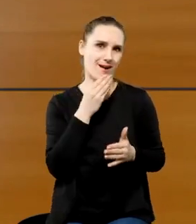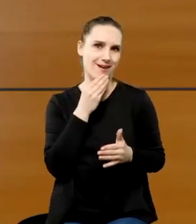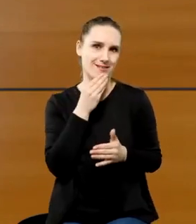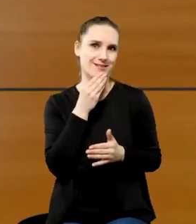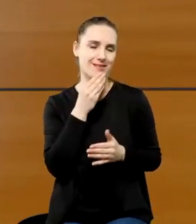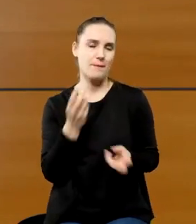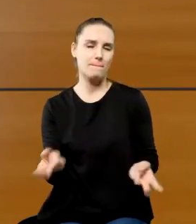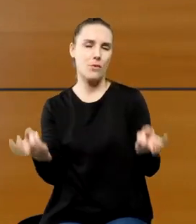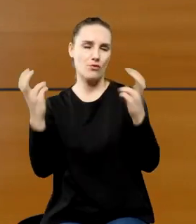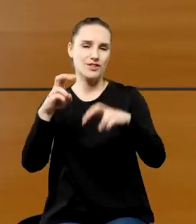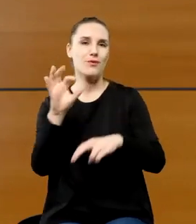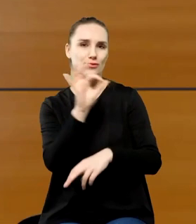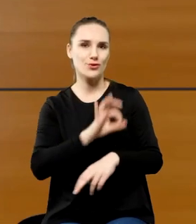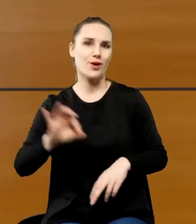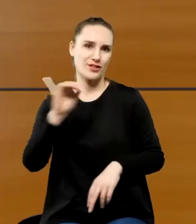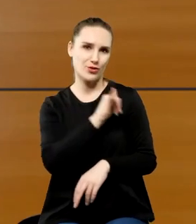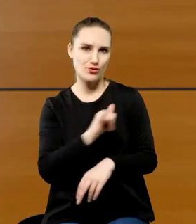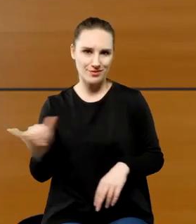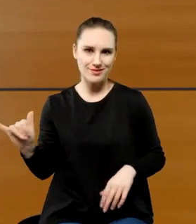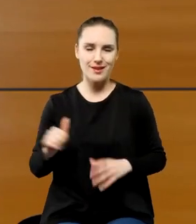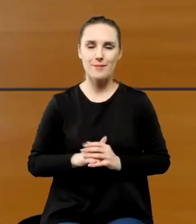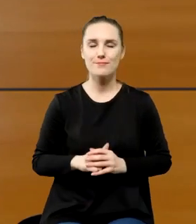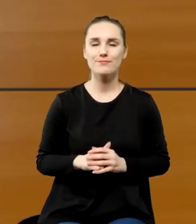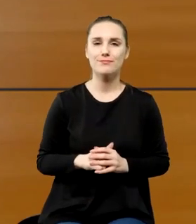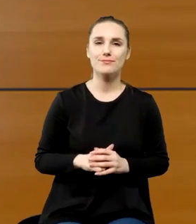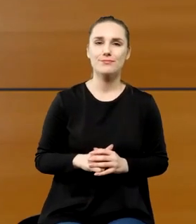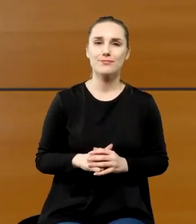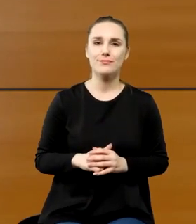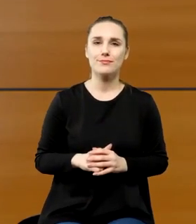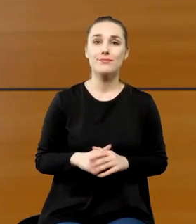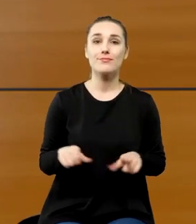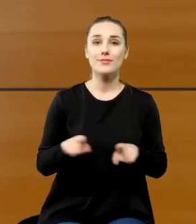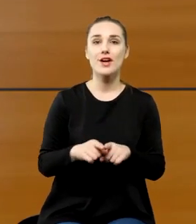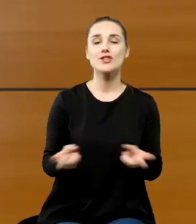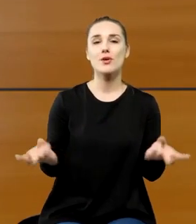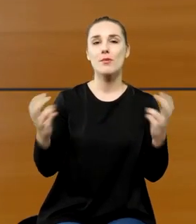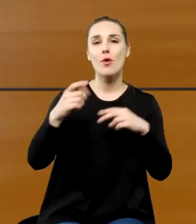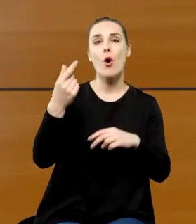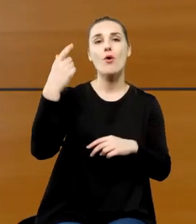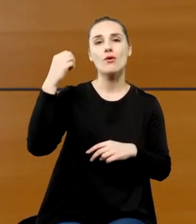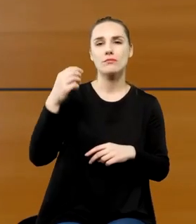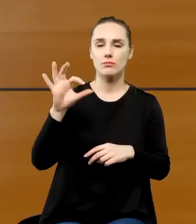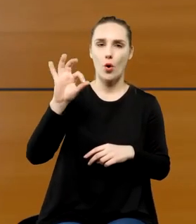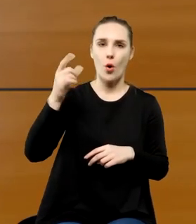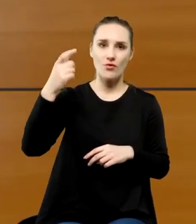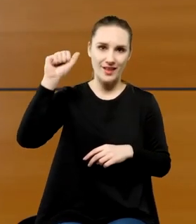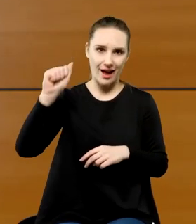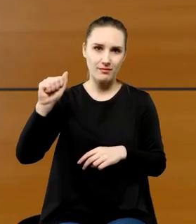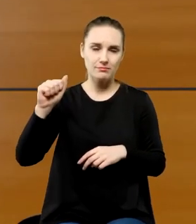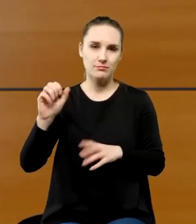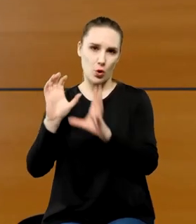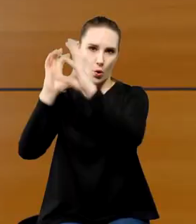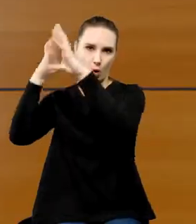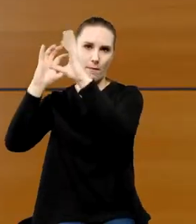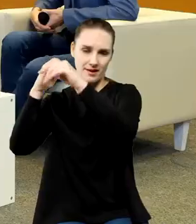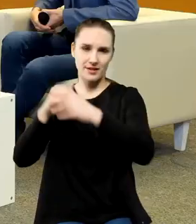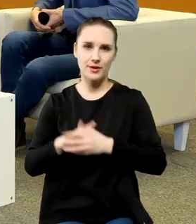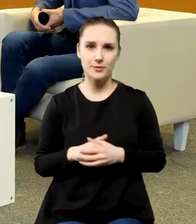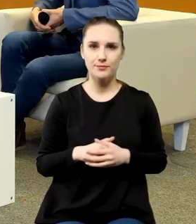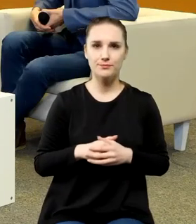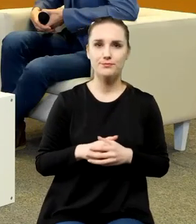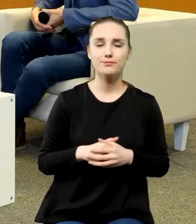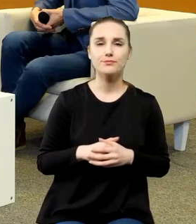z okazji tej rocznicy, powstaje odad o Koperniku, Ludwika